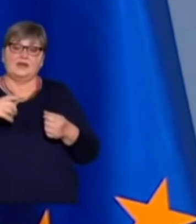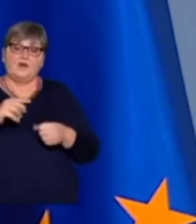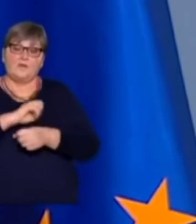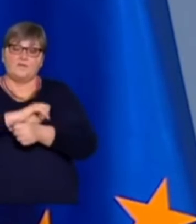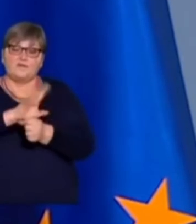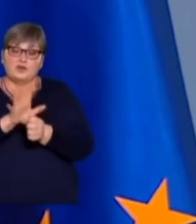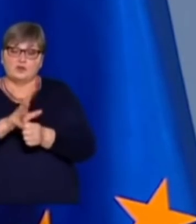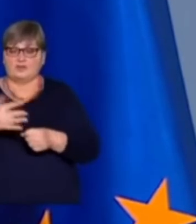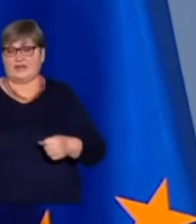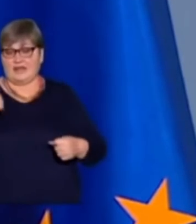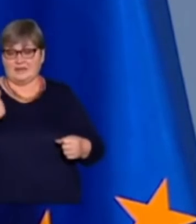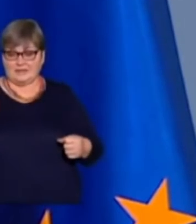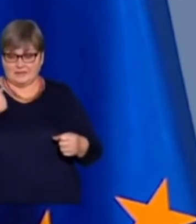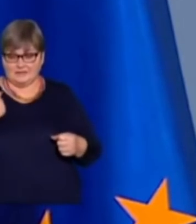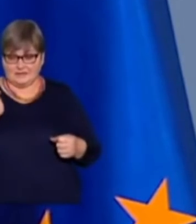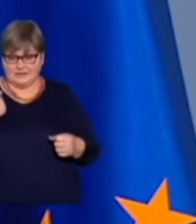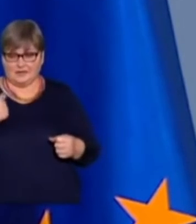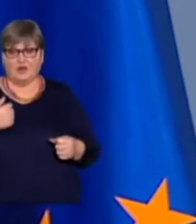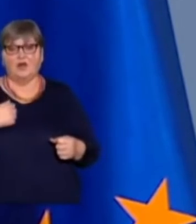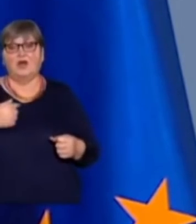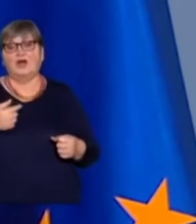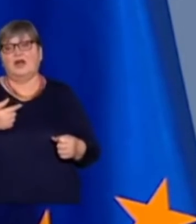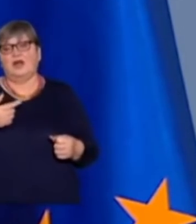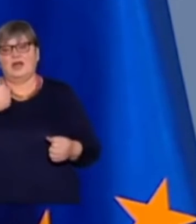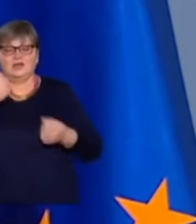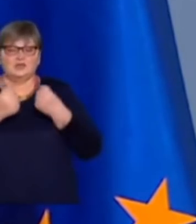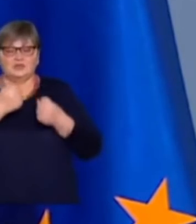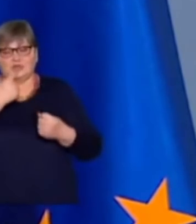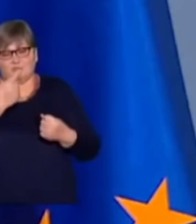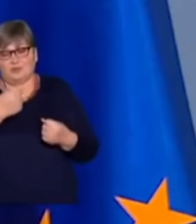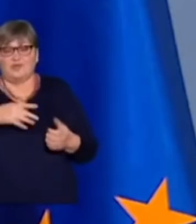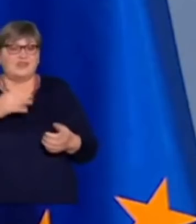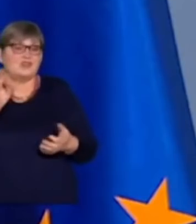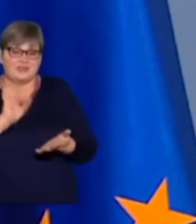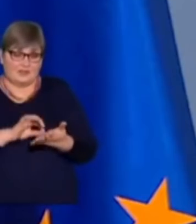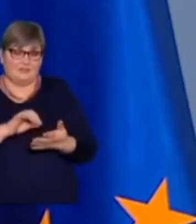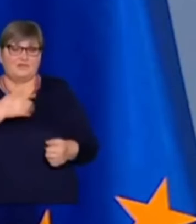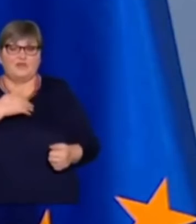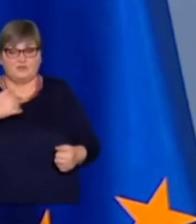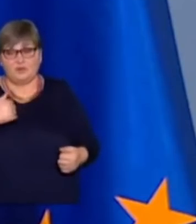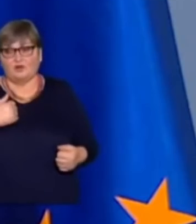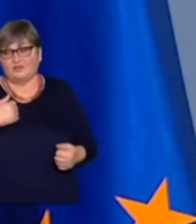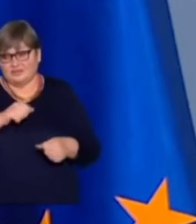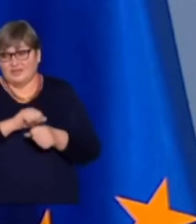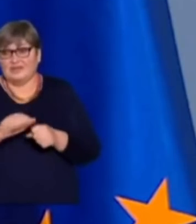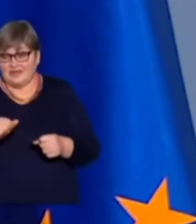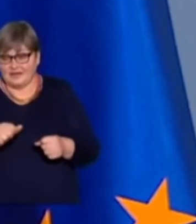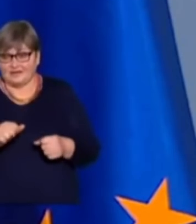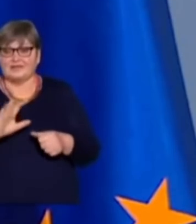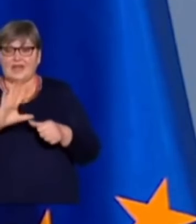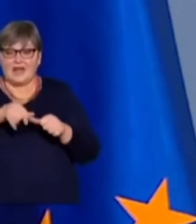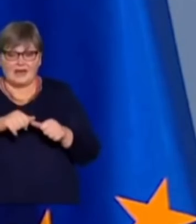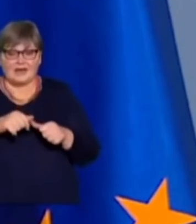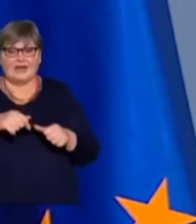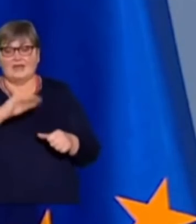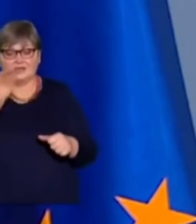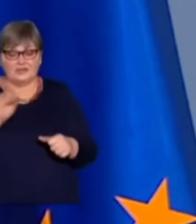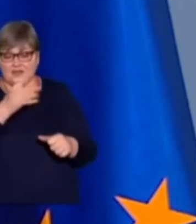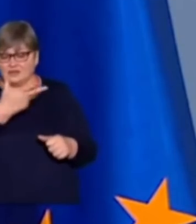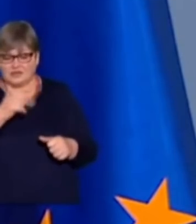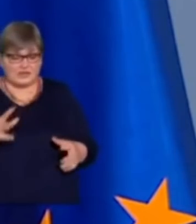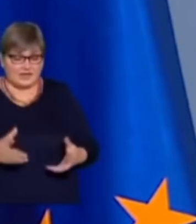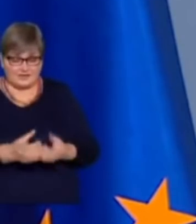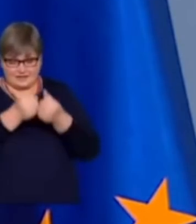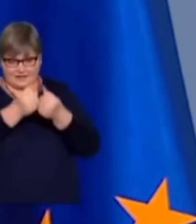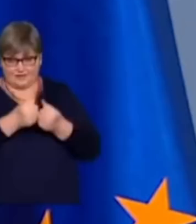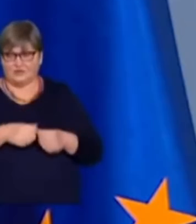Natomiast no też trudno jest przypuszczać, że on do Polski jeszcze nie dotarł. Na razie też mamy potwierdzoną natomiast